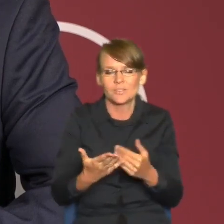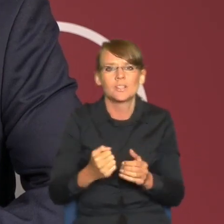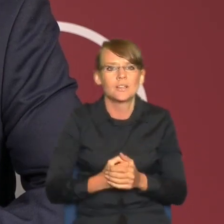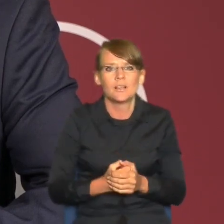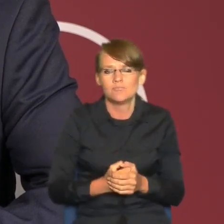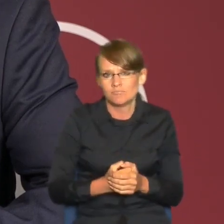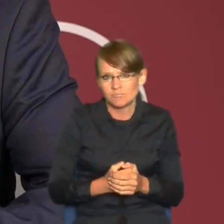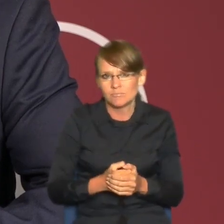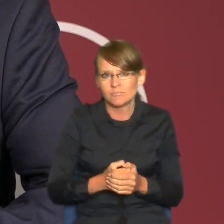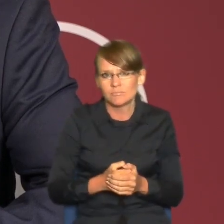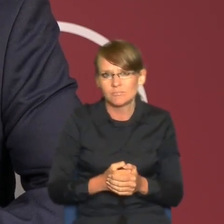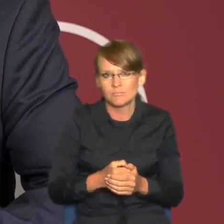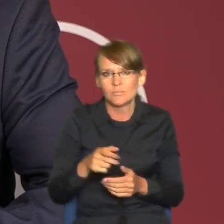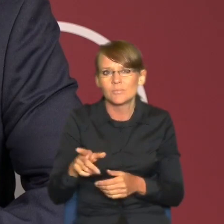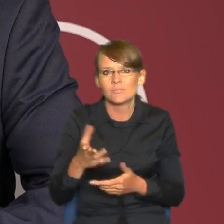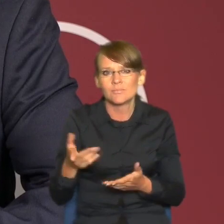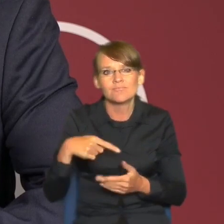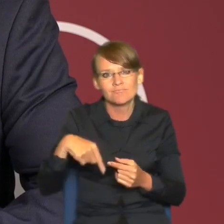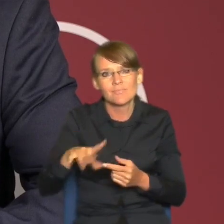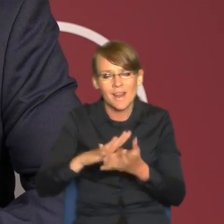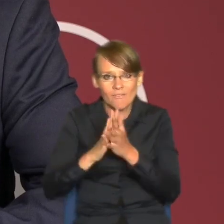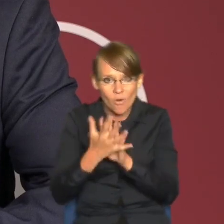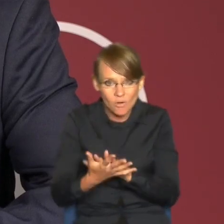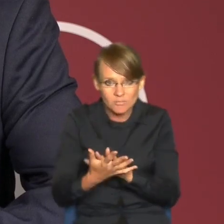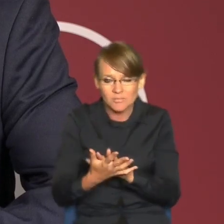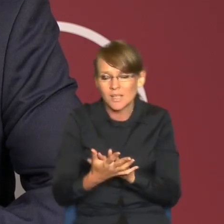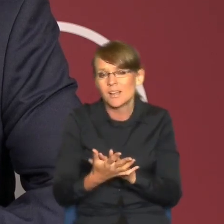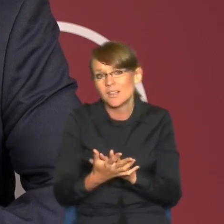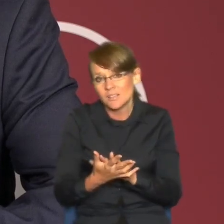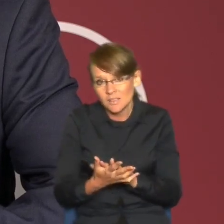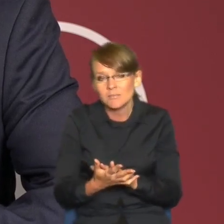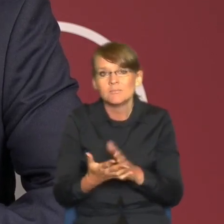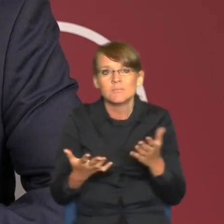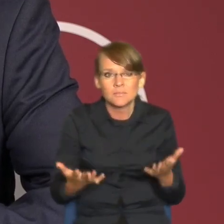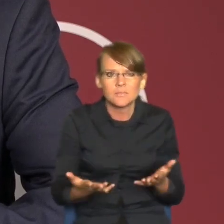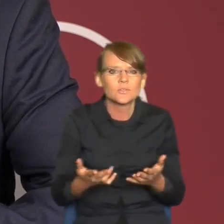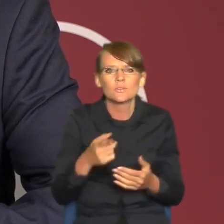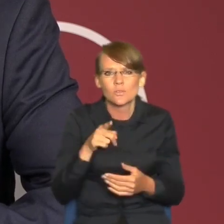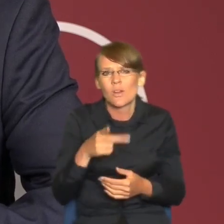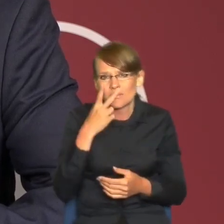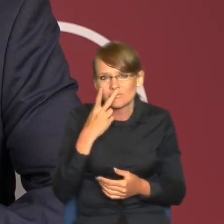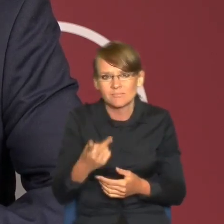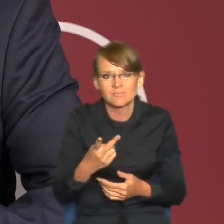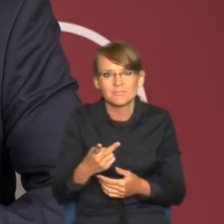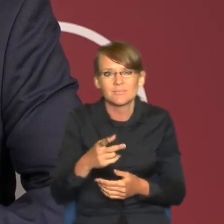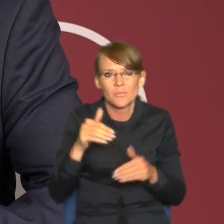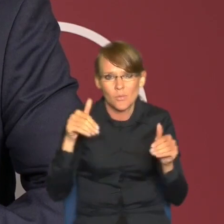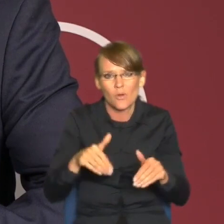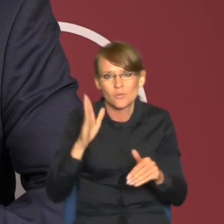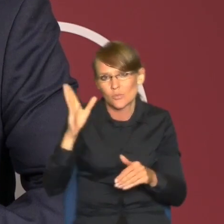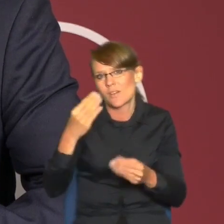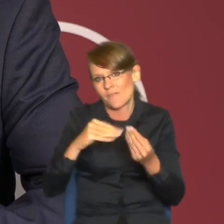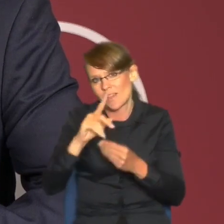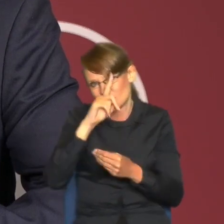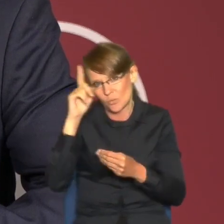tych nadchodzących reform, to rozpraszanie zabudowy może jeszcze przyspieszyć,